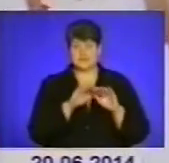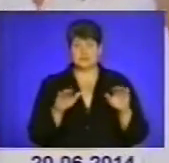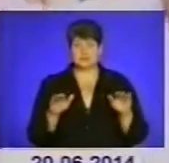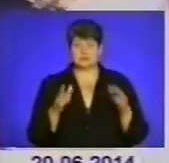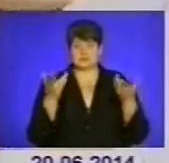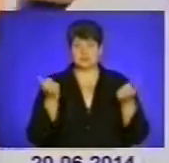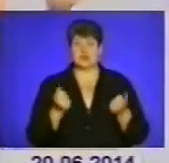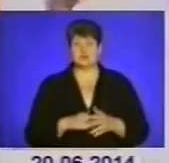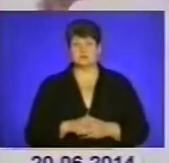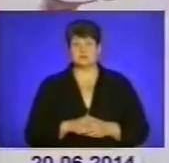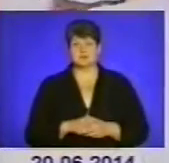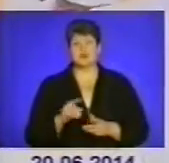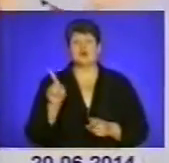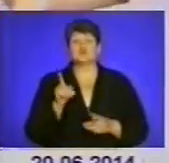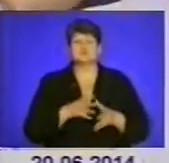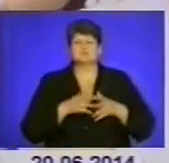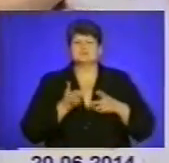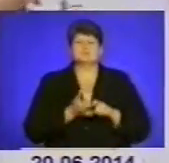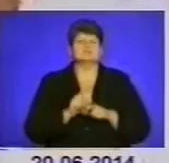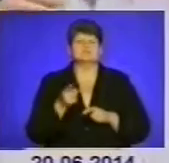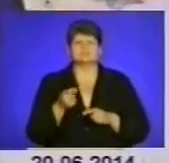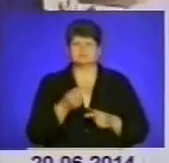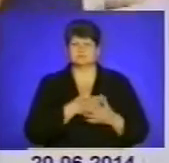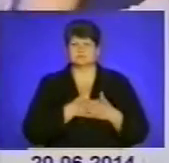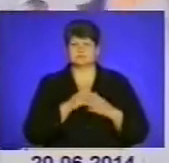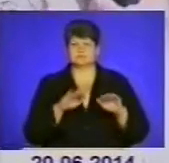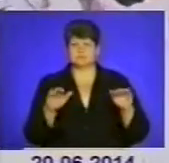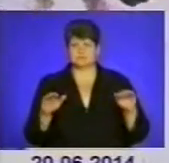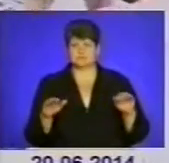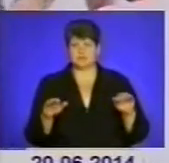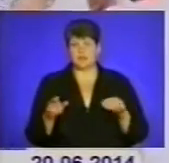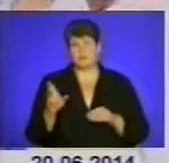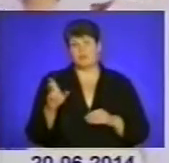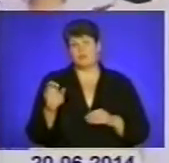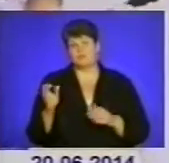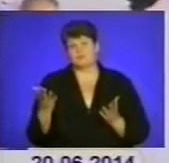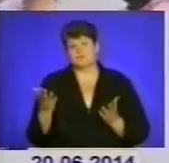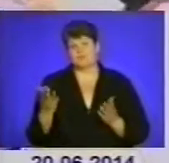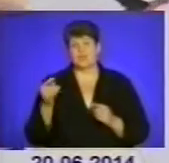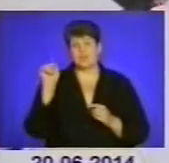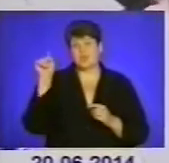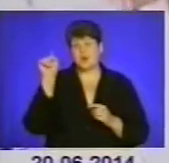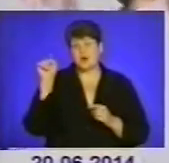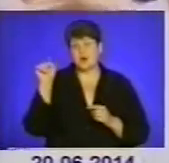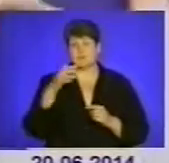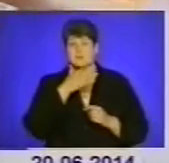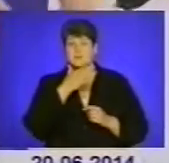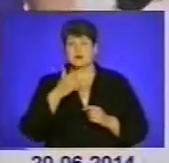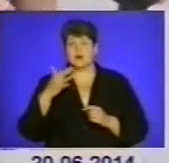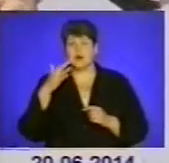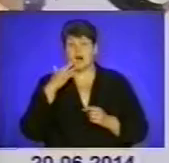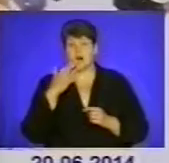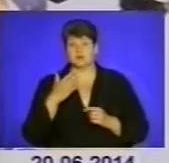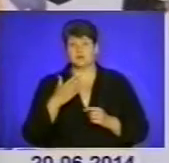Так. А за що ти найбільше любиш свій садочок? Бо там багато моїх